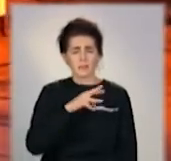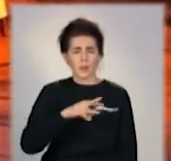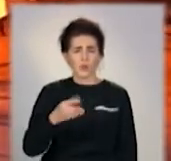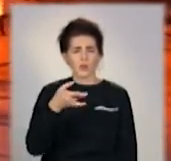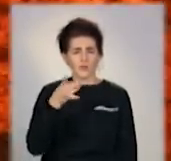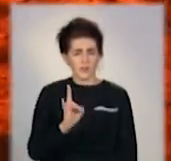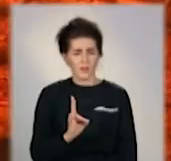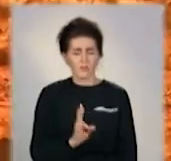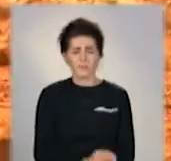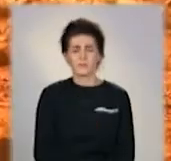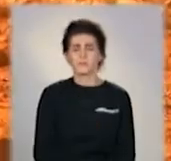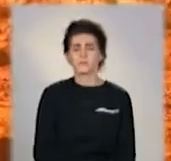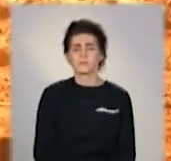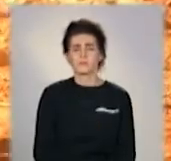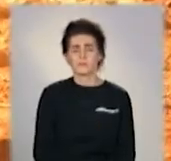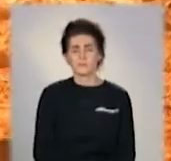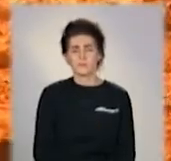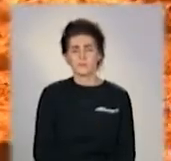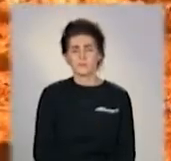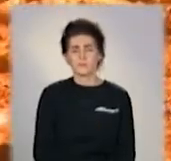Анна Слюсарова, телеканал Донбас.